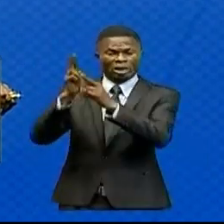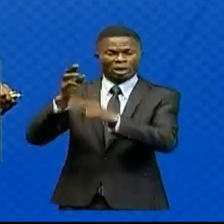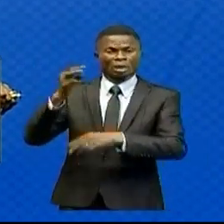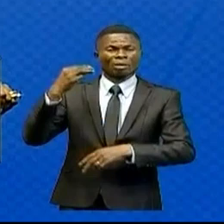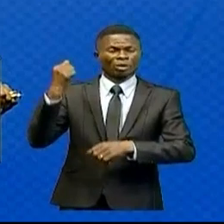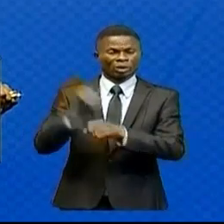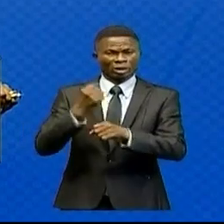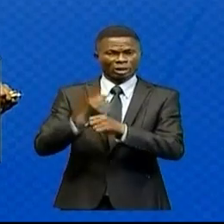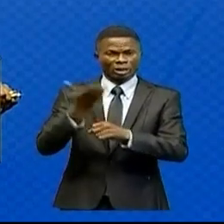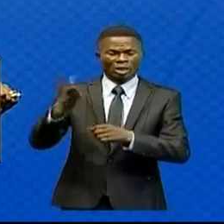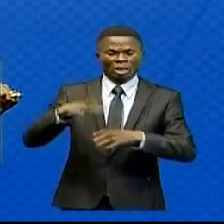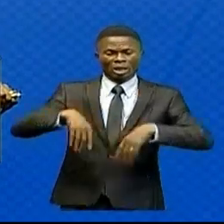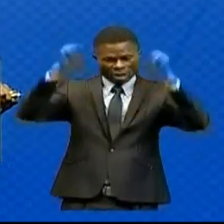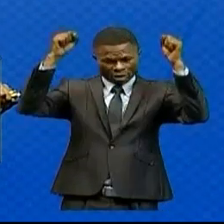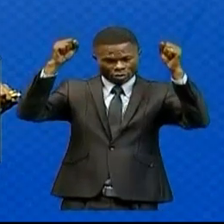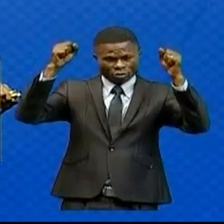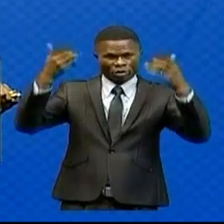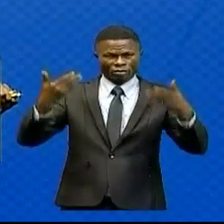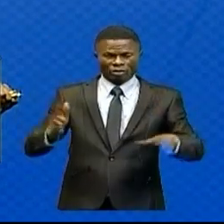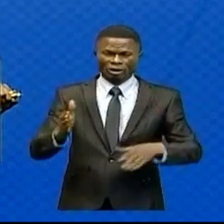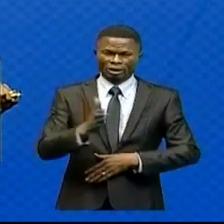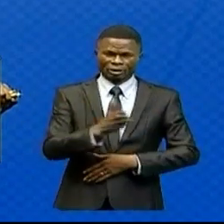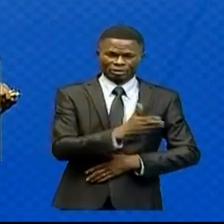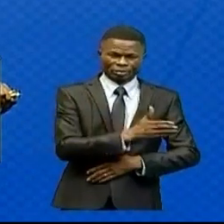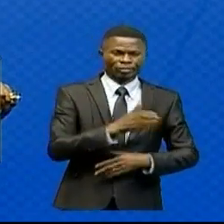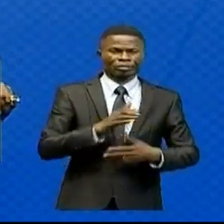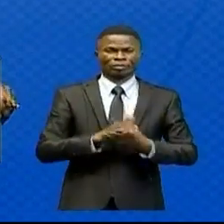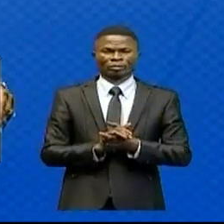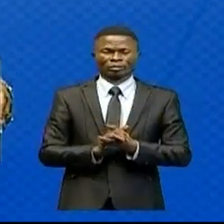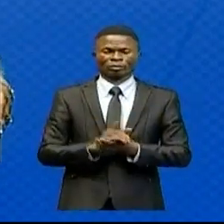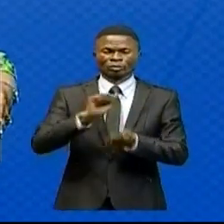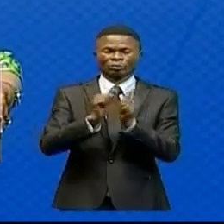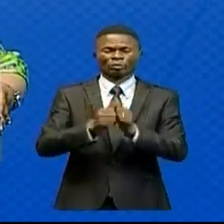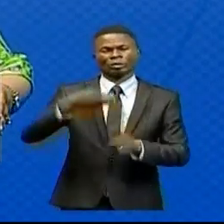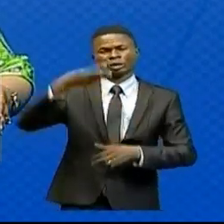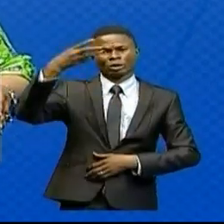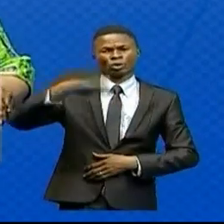ont été adoptés. Point 3.